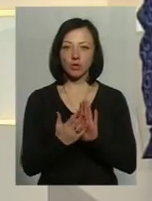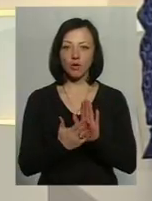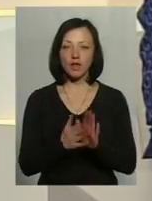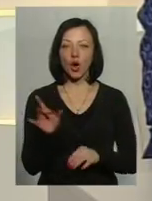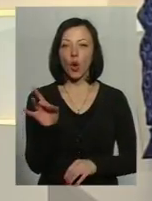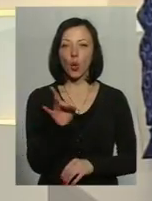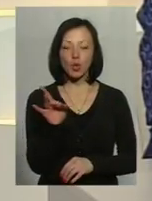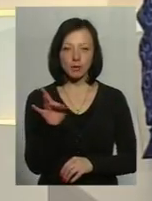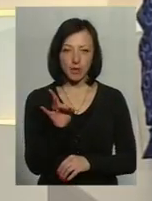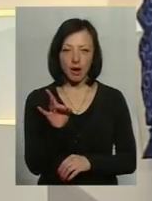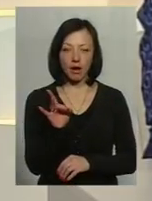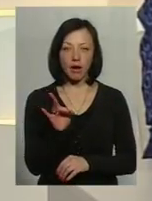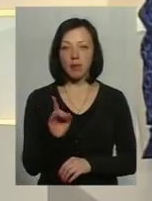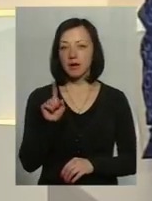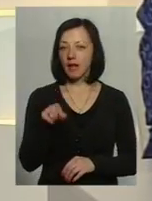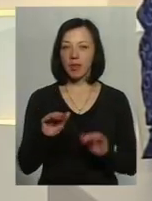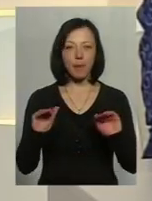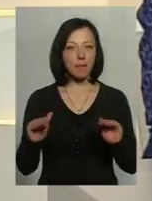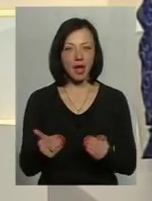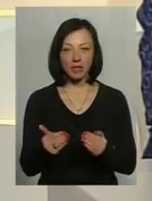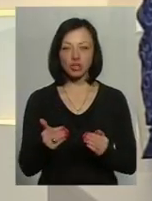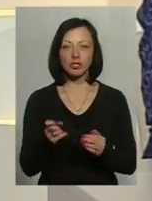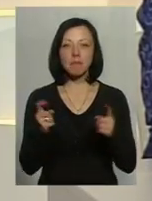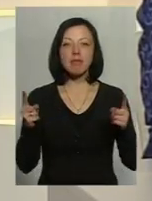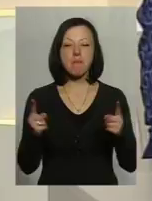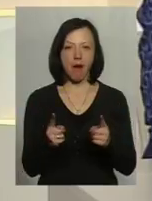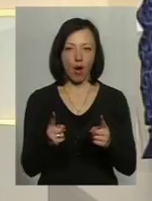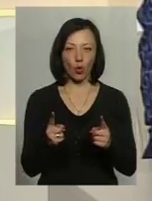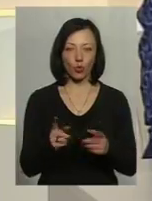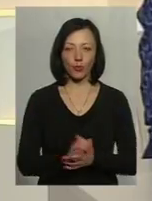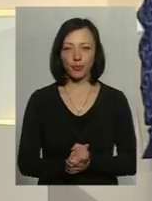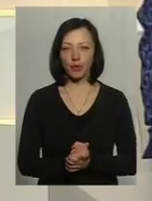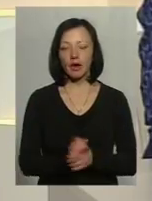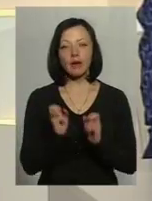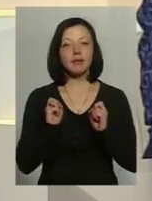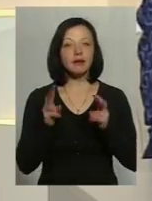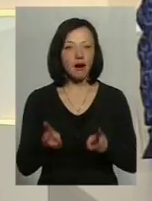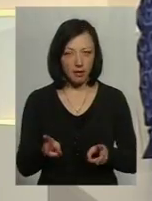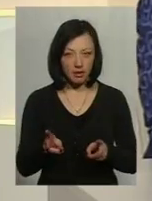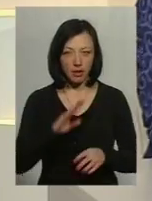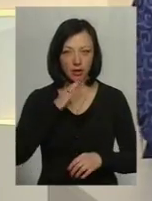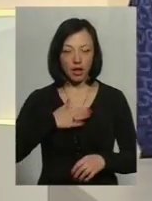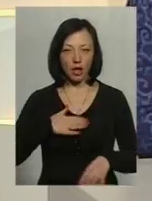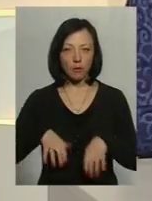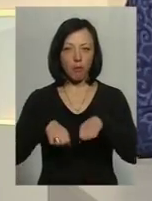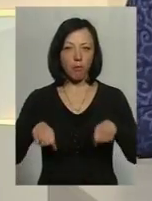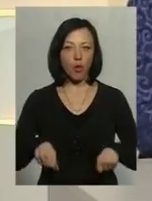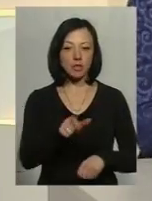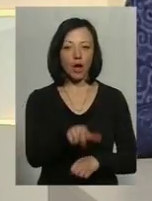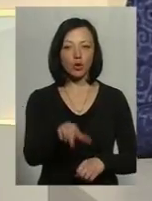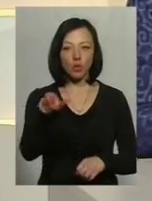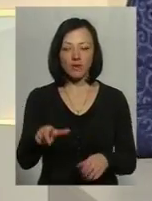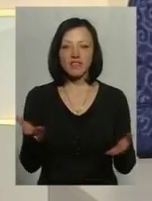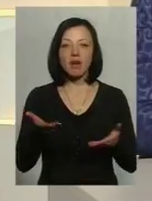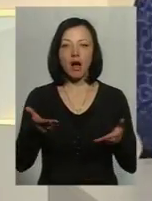розмірах, принаймні не менша за мінімальну. Як наші посадовці, в